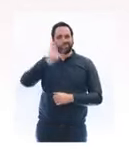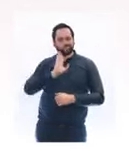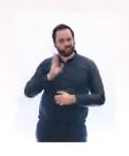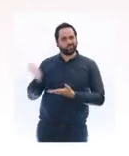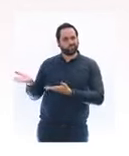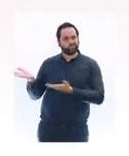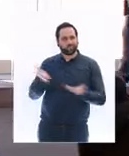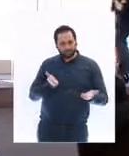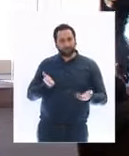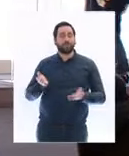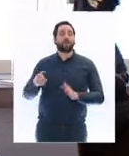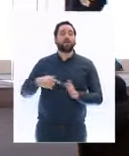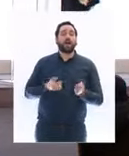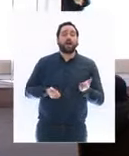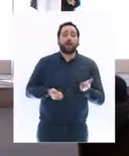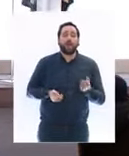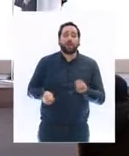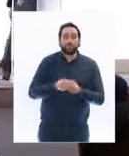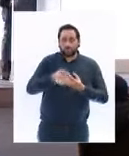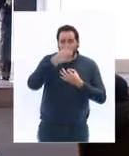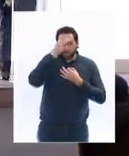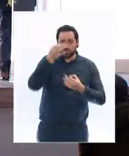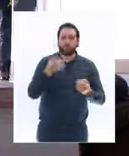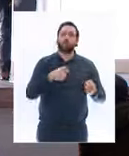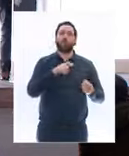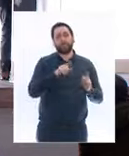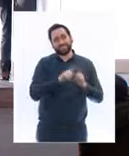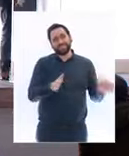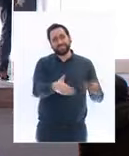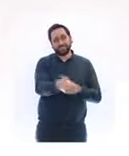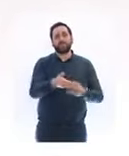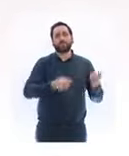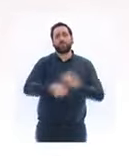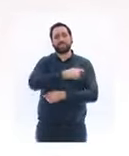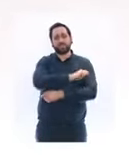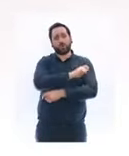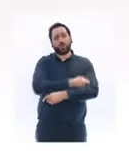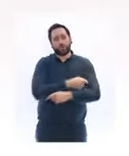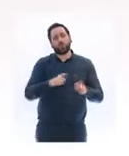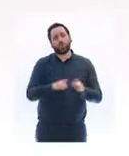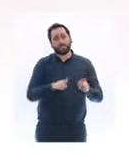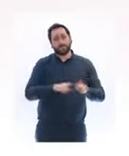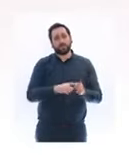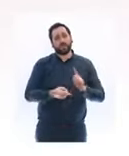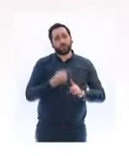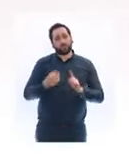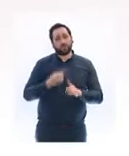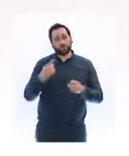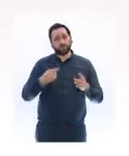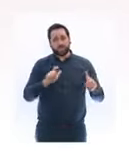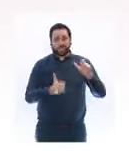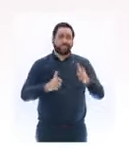'économie du sport sont également très touchés par nos dispositions et qu'ils bénéficieront d'un